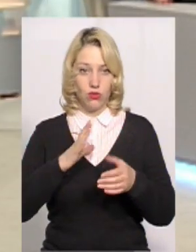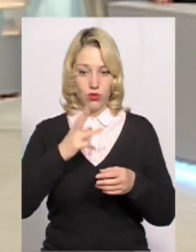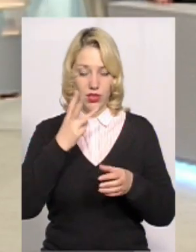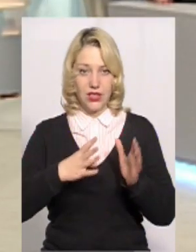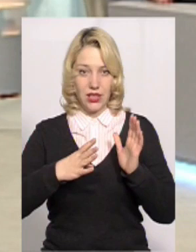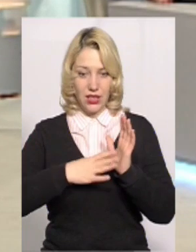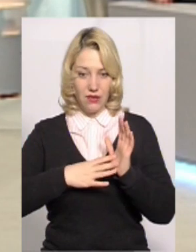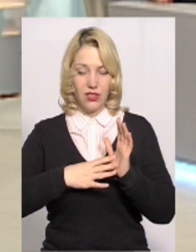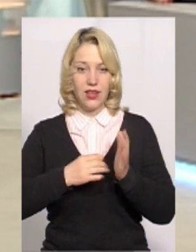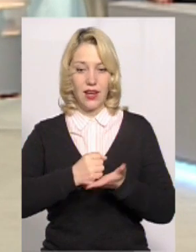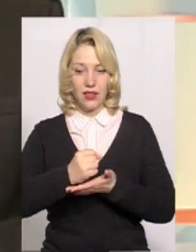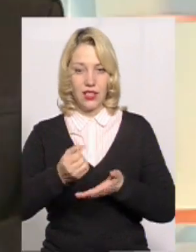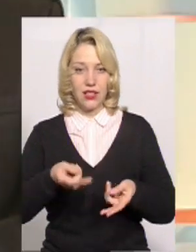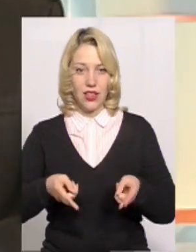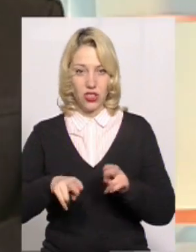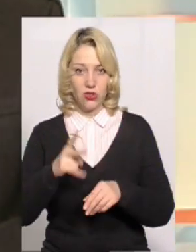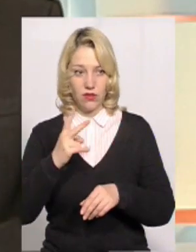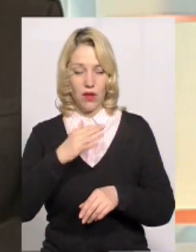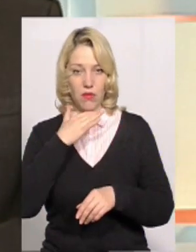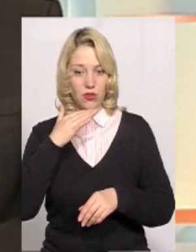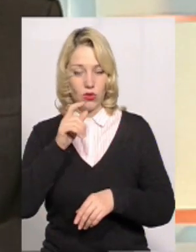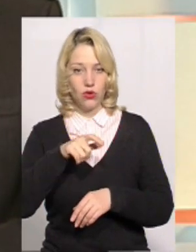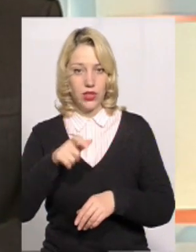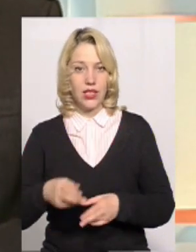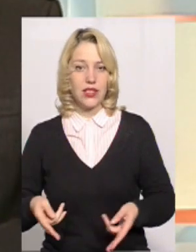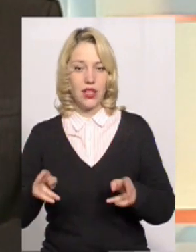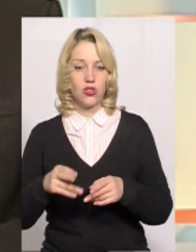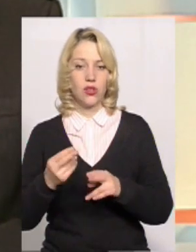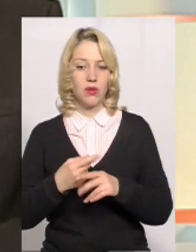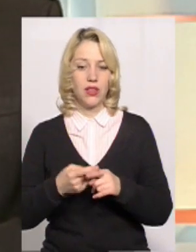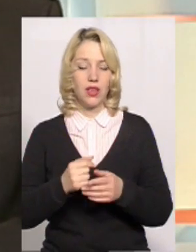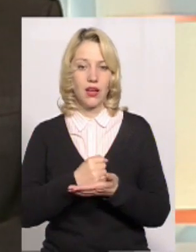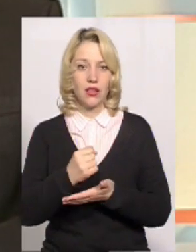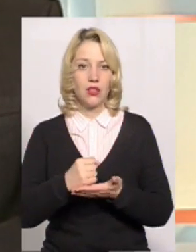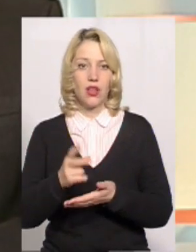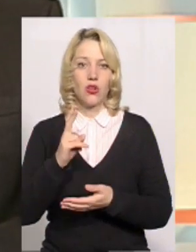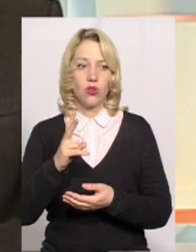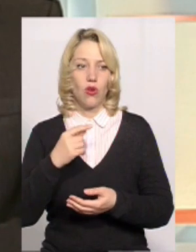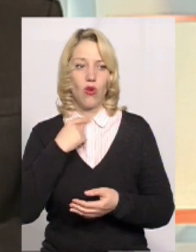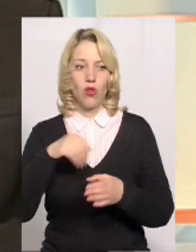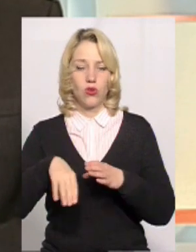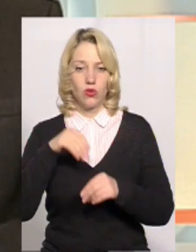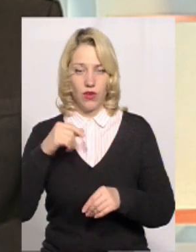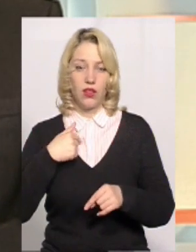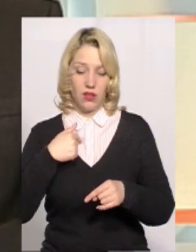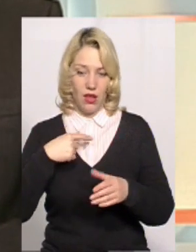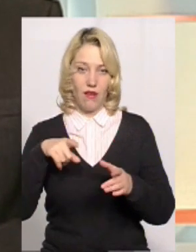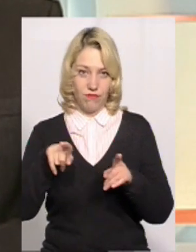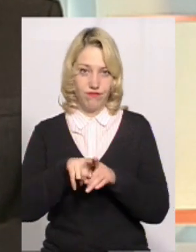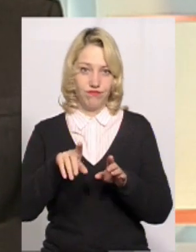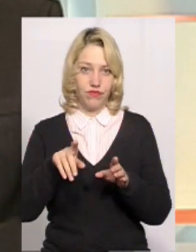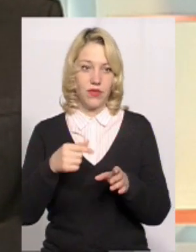кандидатів, залишилося 2, звичайно, багато людей залишилося без цих кандидатів, за яких вони голосували. Ну, я в тому числі.